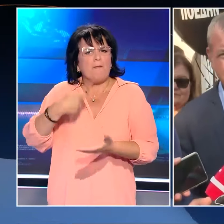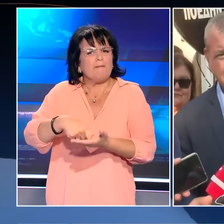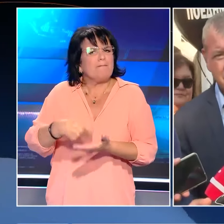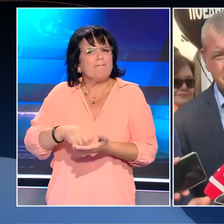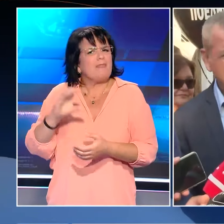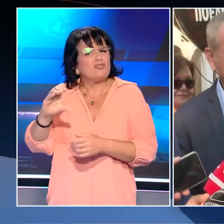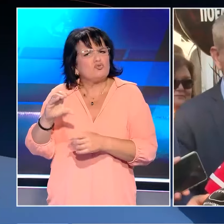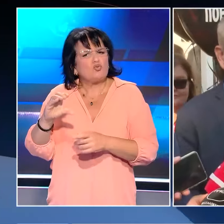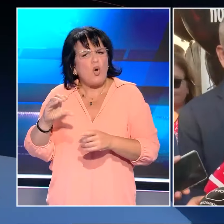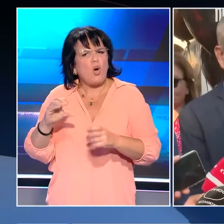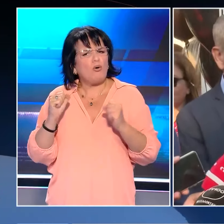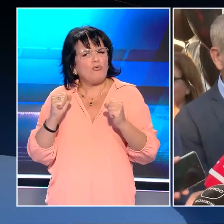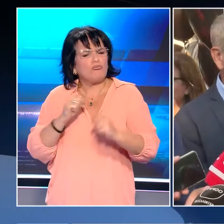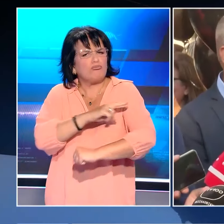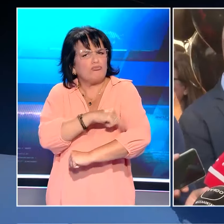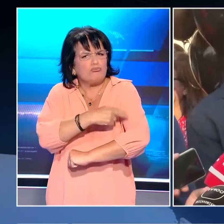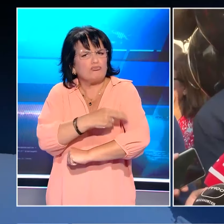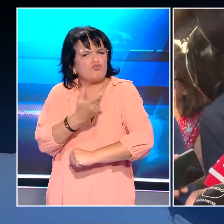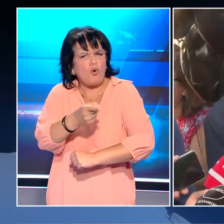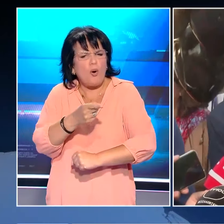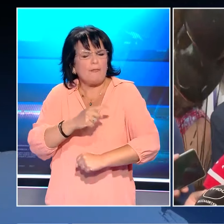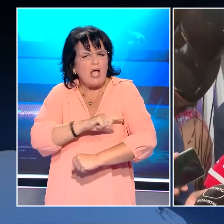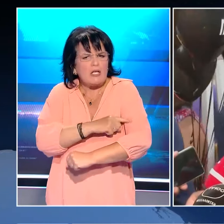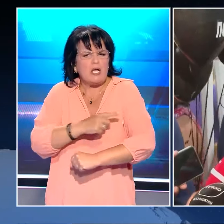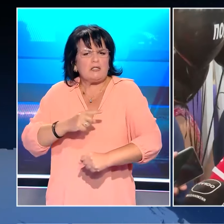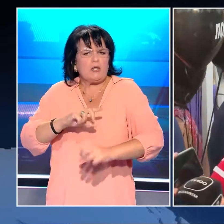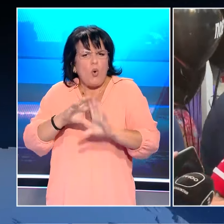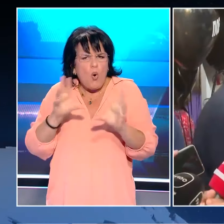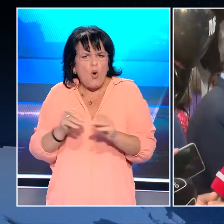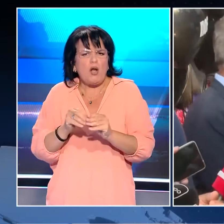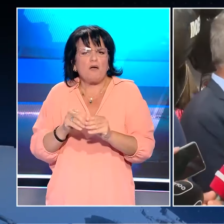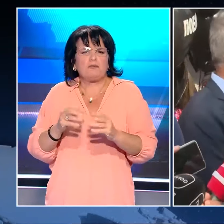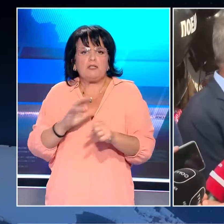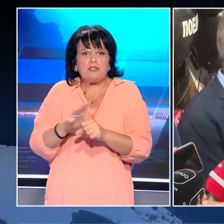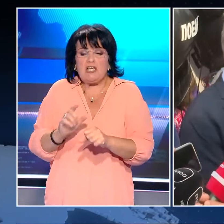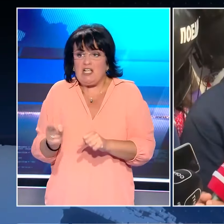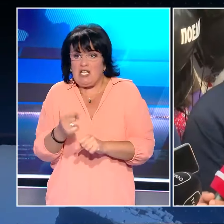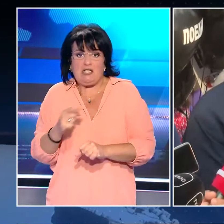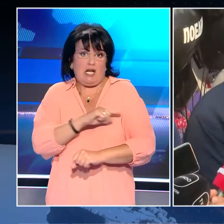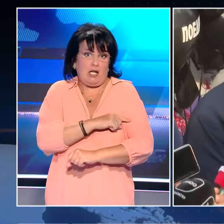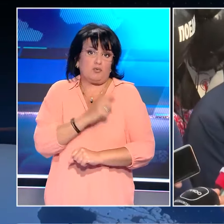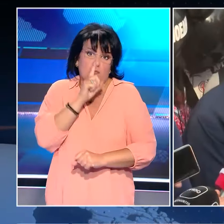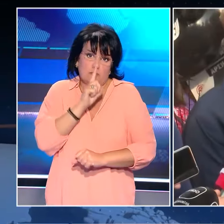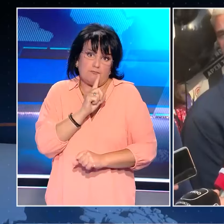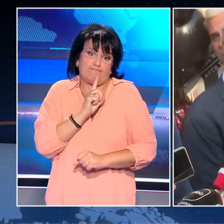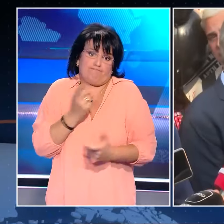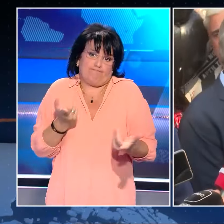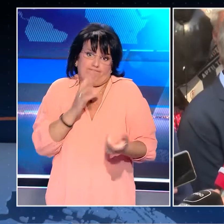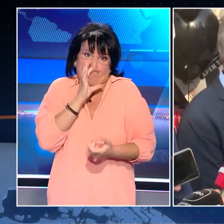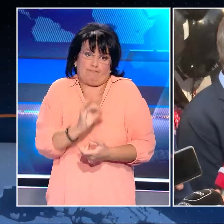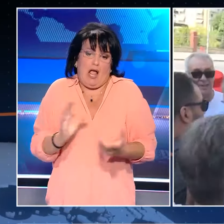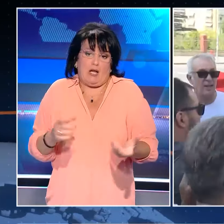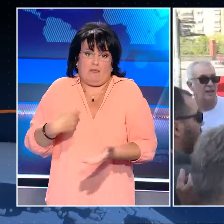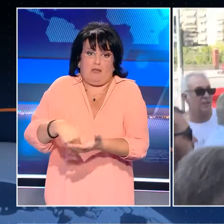μπορέσουμε να έχουμε τις τελέχωσεις στο ΕΣΥ που αυτή τη στιγμή δεν υπάρχει. Αν θέλουν να δώσουν κίνητρα στους γιατρούς πρέπει πραγματικά να διπλασιάσουν τις